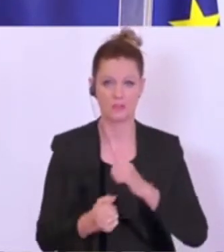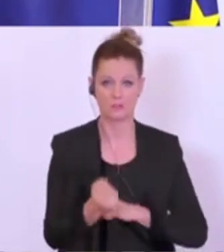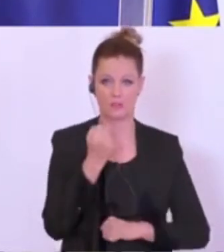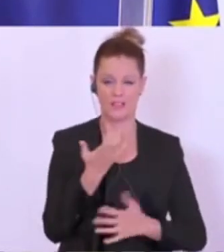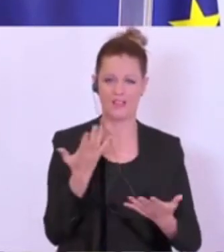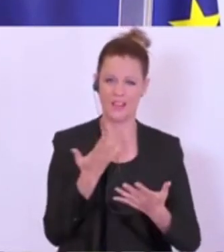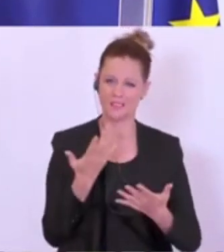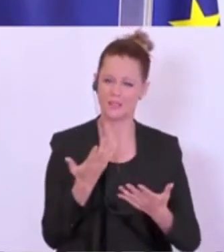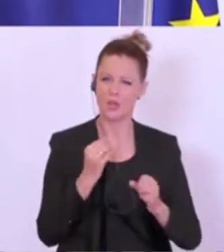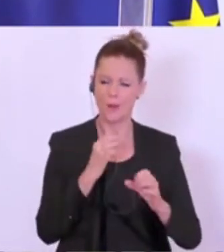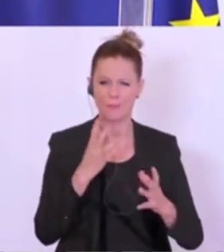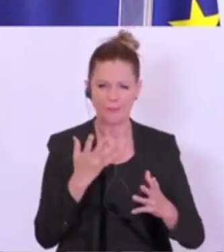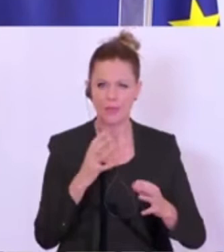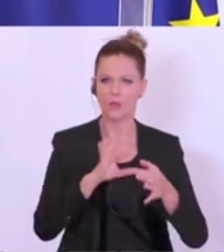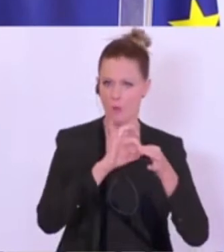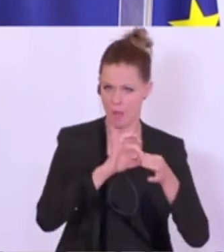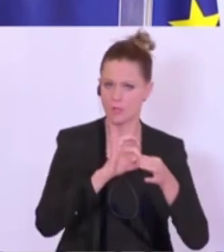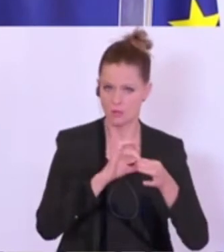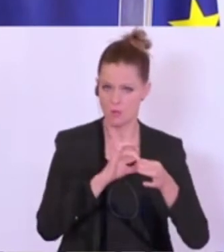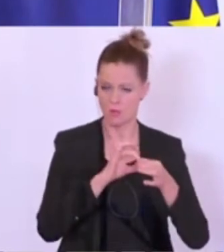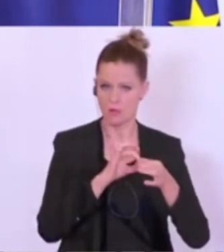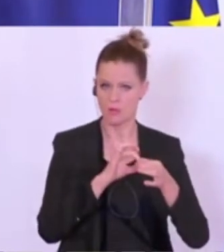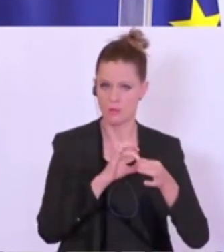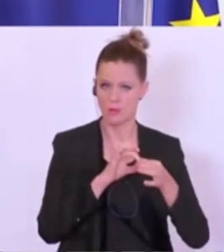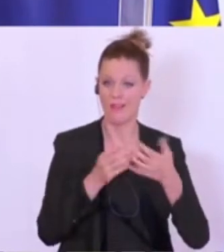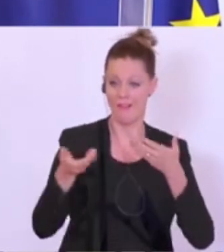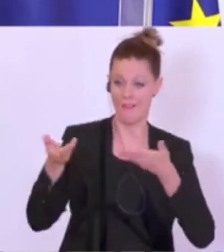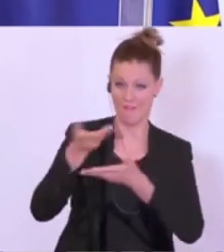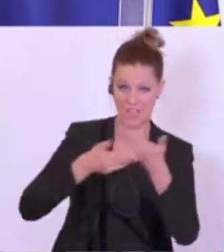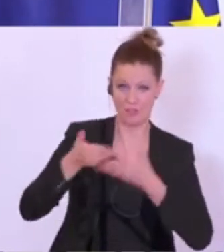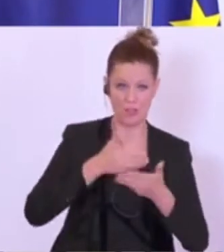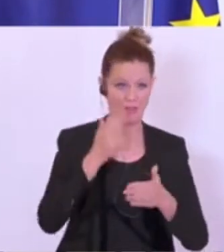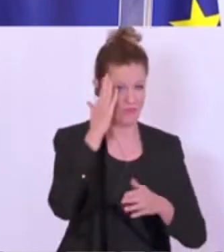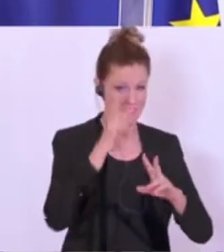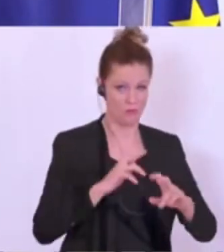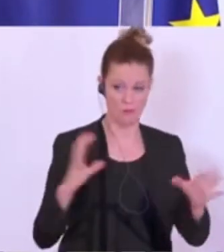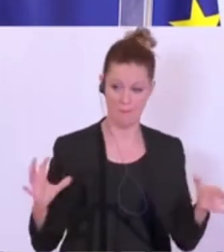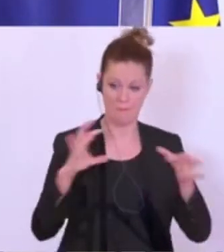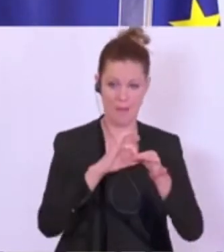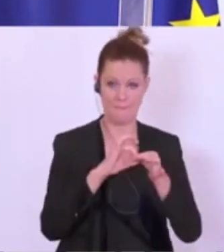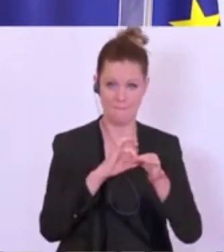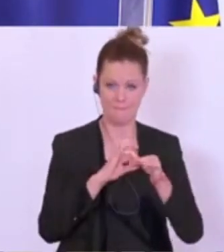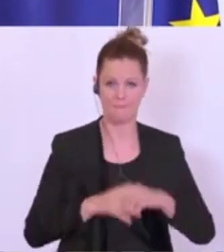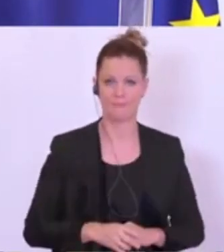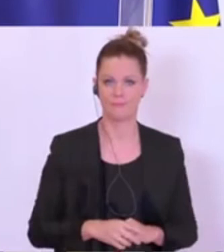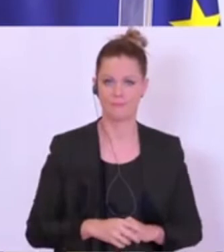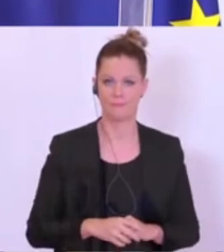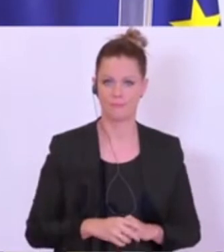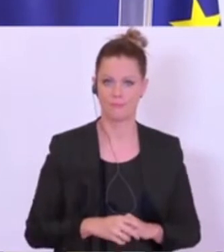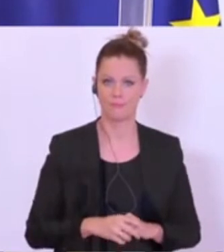Kooperation zwischen Wirtschaft und Wissenschaft. Die sogenannten